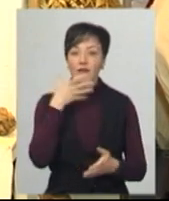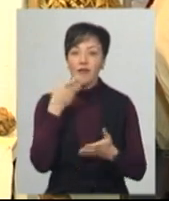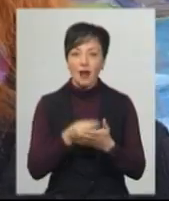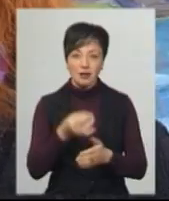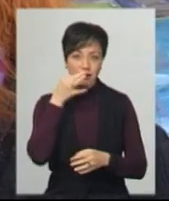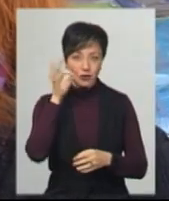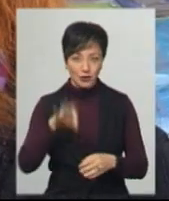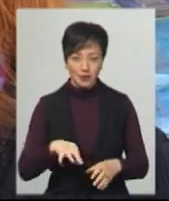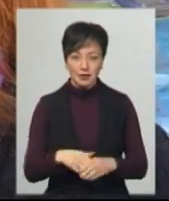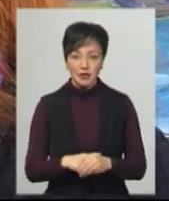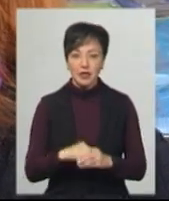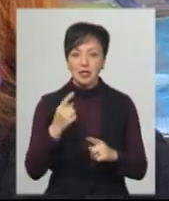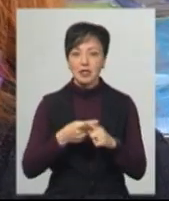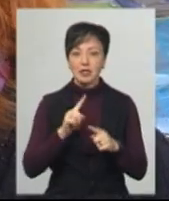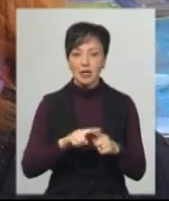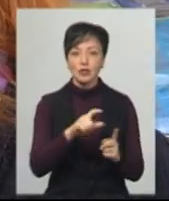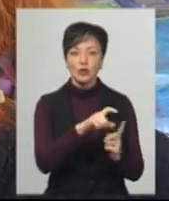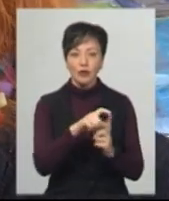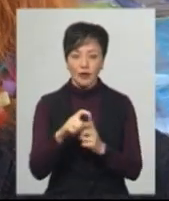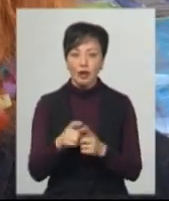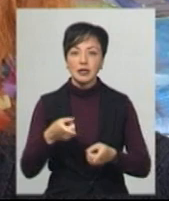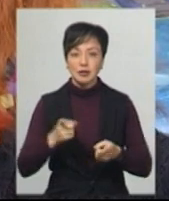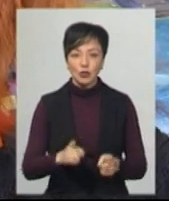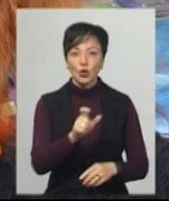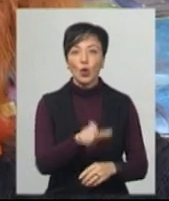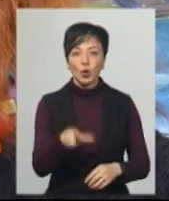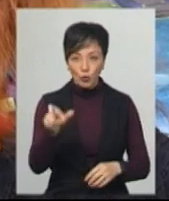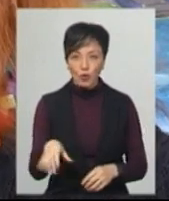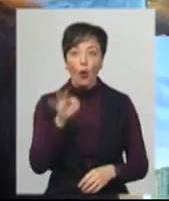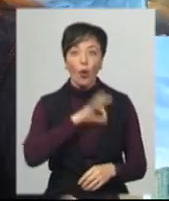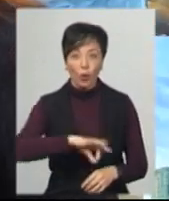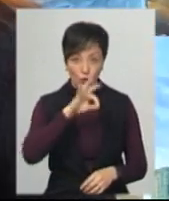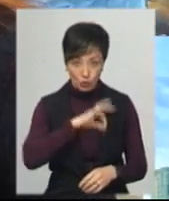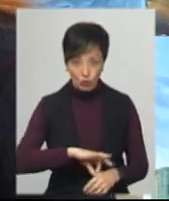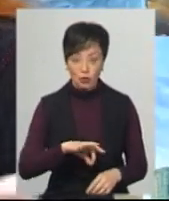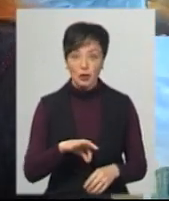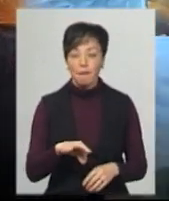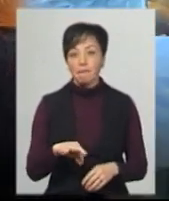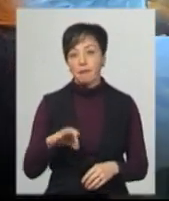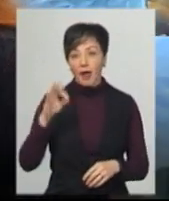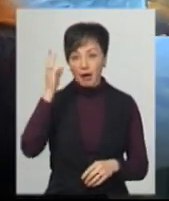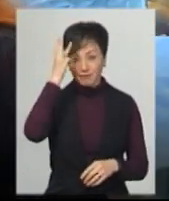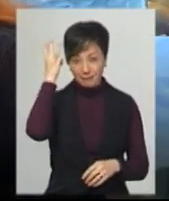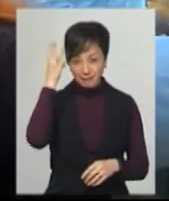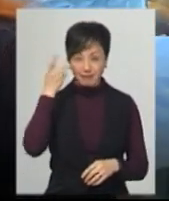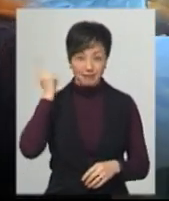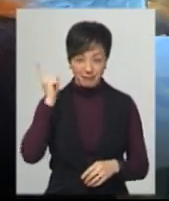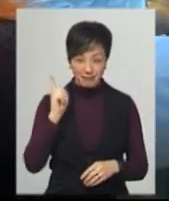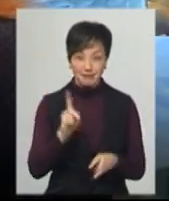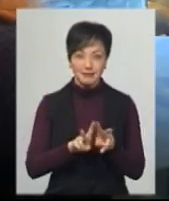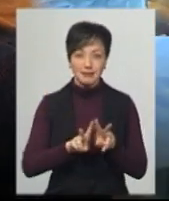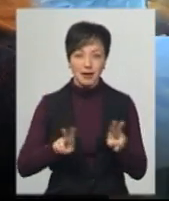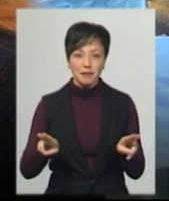напрацювання. Це слова, котрими дійсно люди користуються. Проскурівщина, вона як на